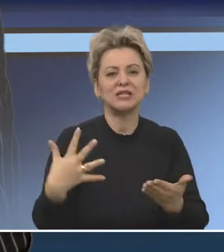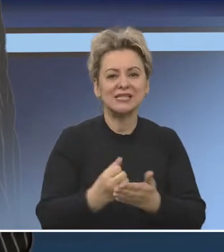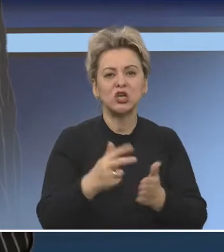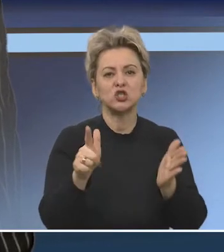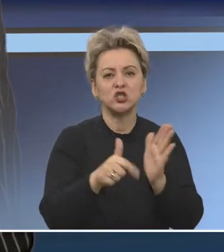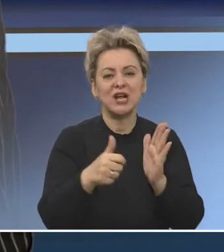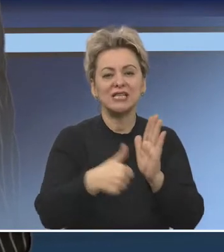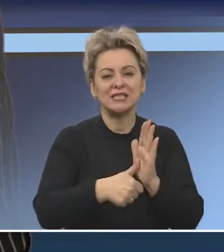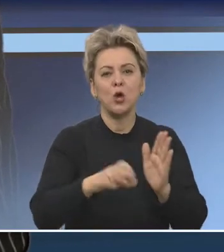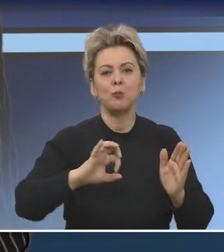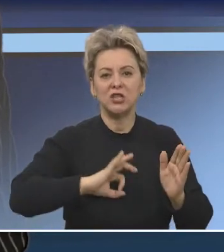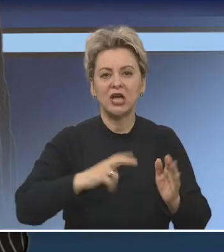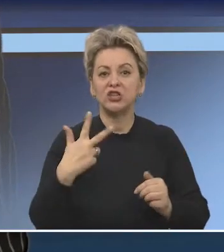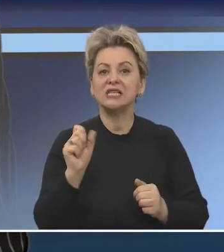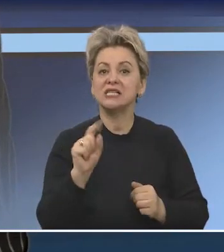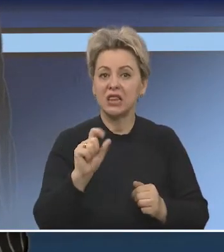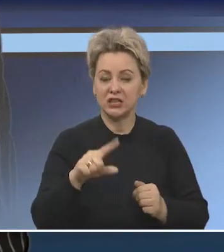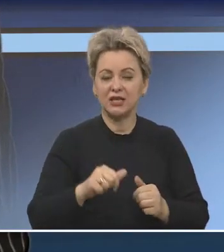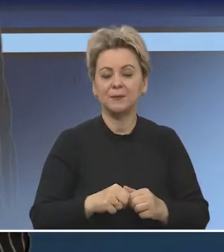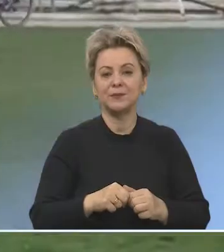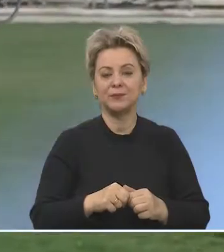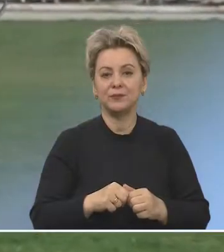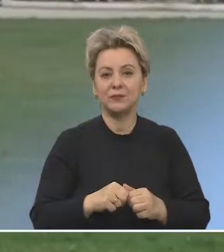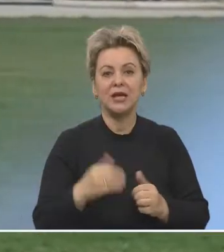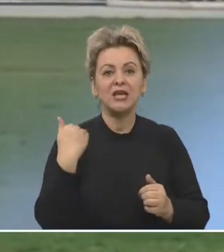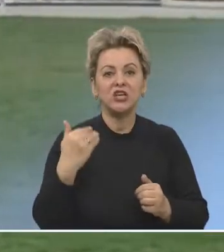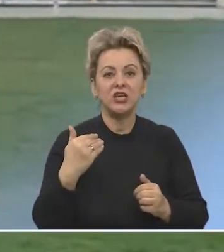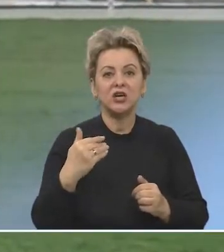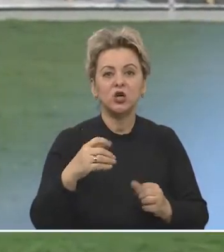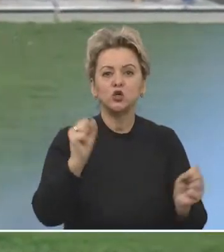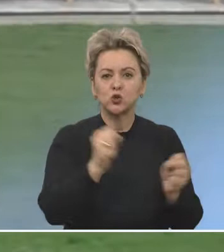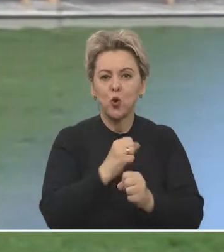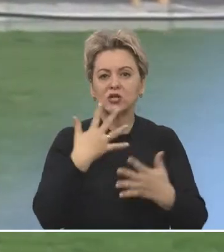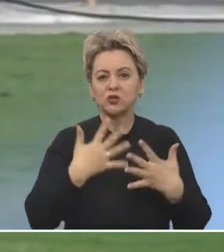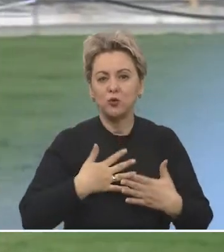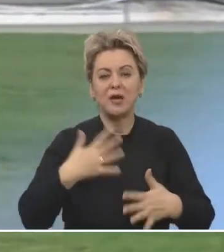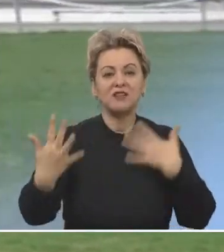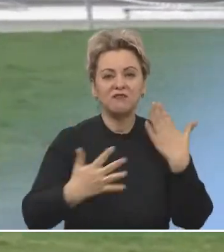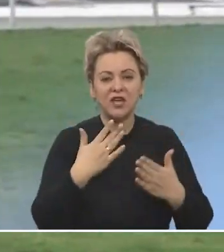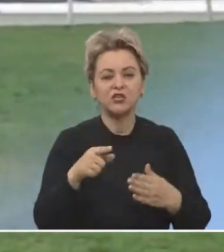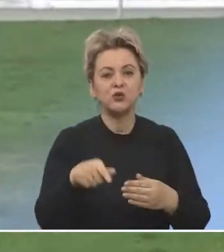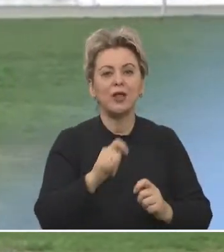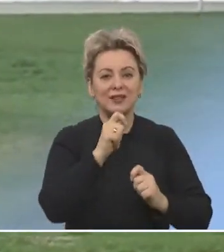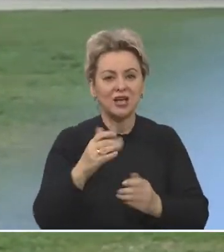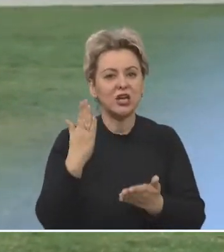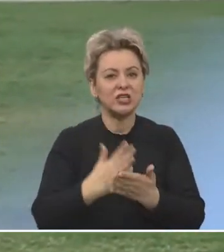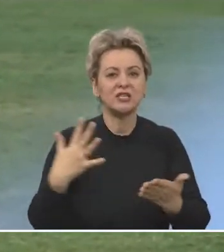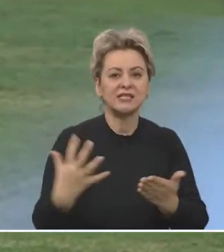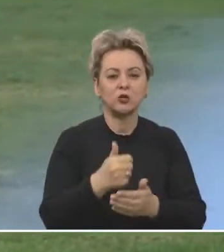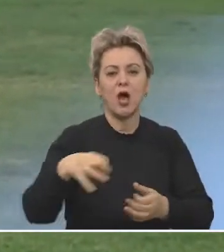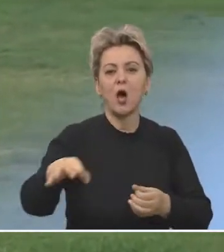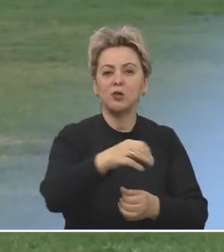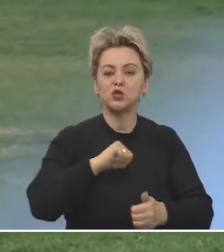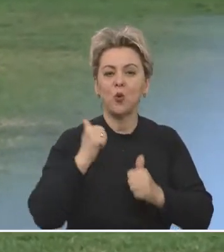заработали 6 медалей, а 3 из них – золотые. Их стихия – скорость и ветер. Греют душу награды,